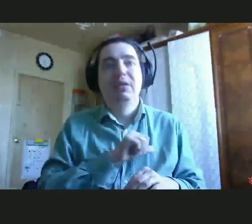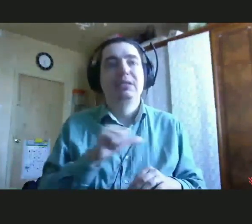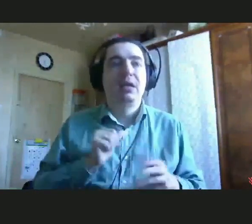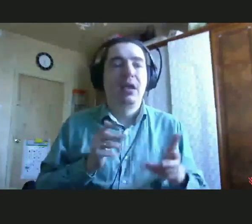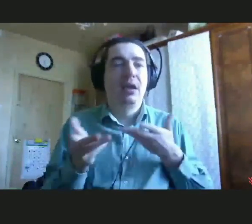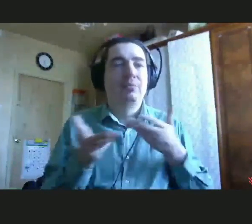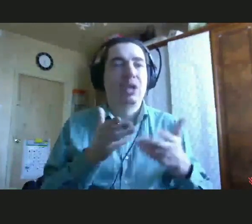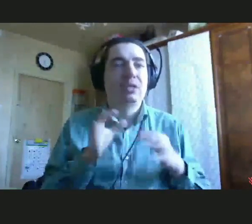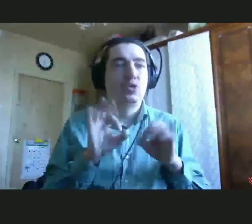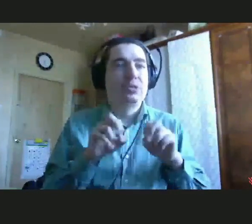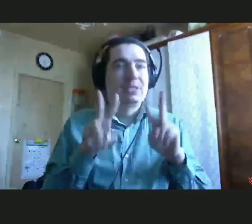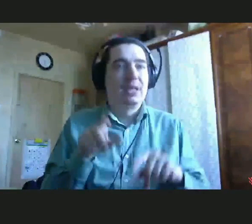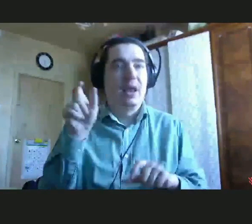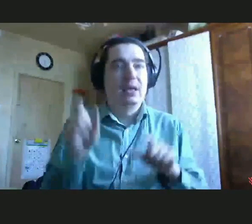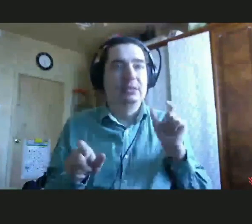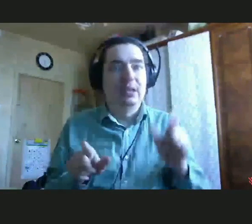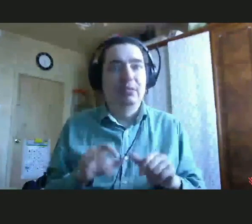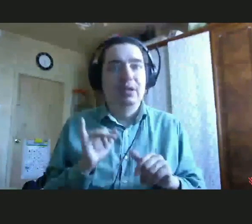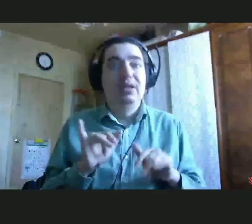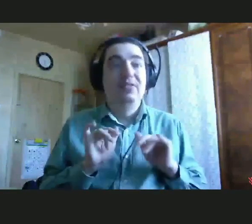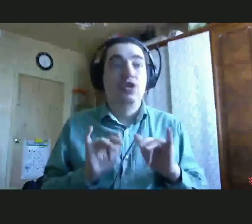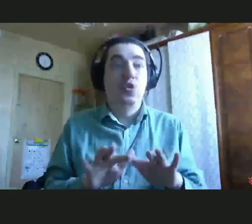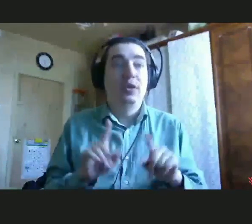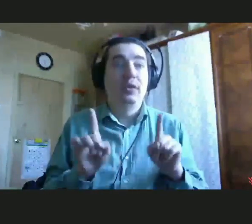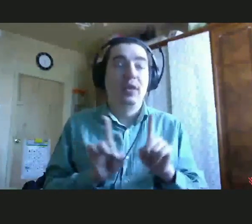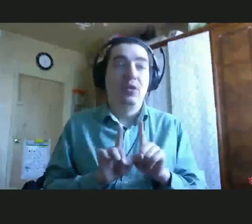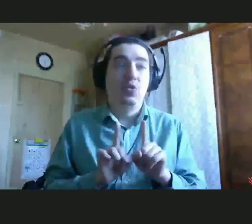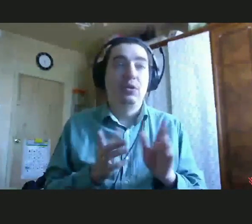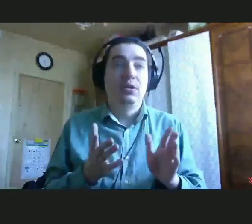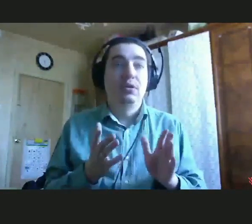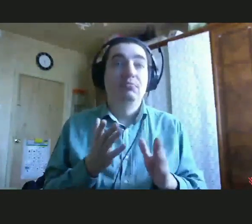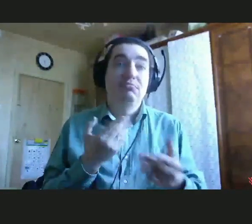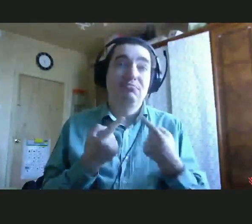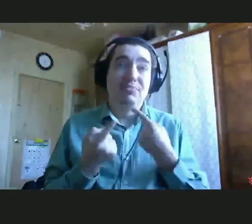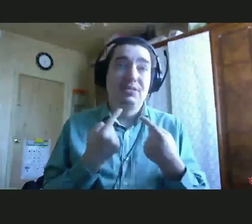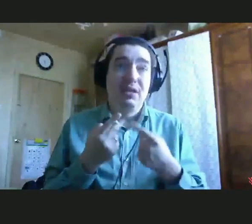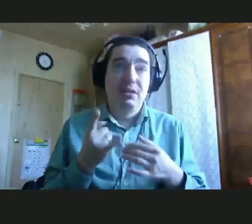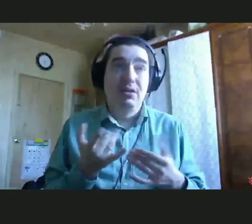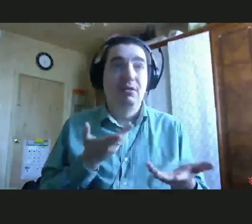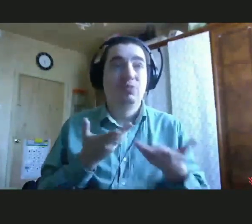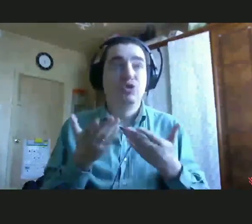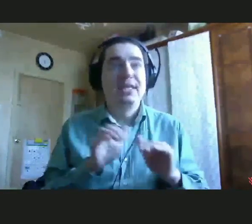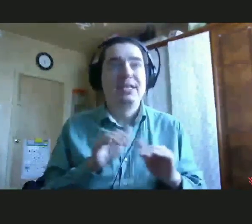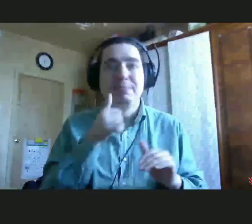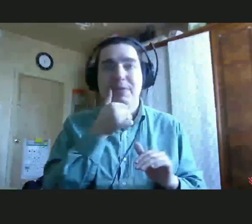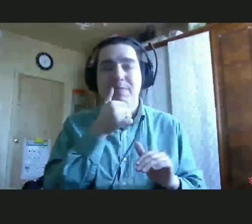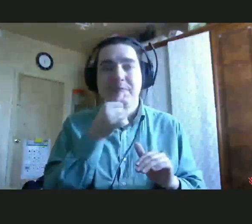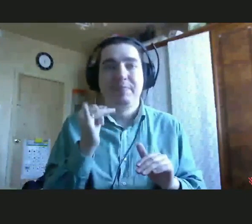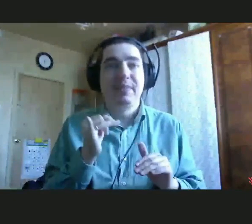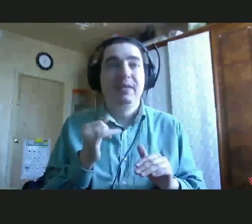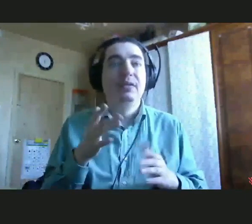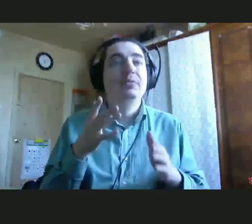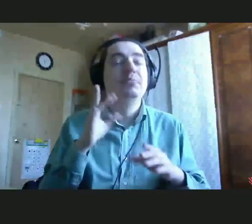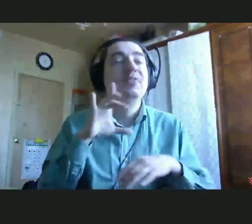общаться со специалистами. И мы в ходе такой достаточно неформальной беседы общались с ребятами и выясняли, какие